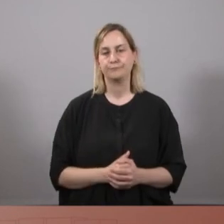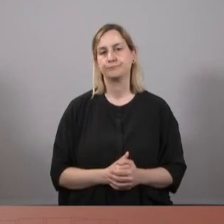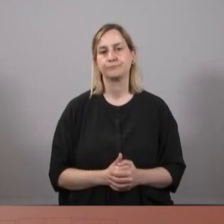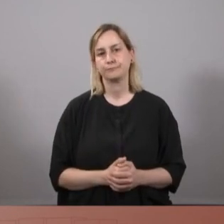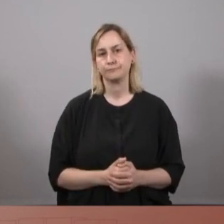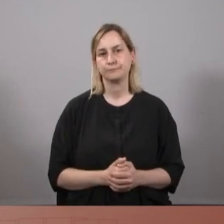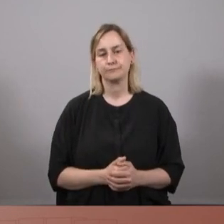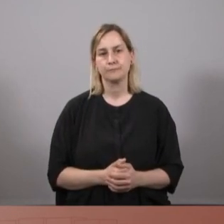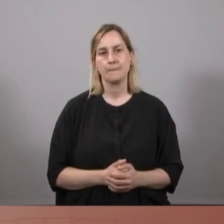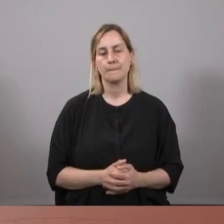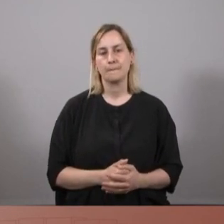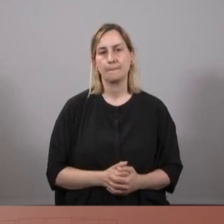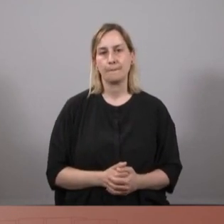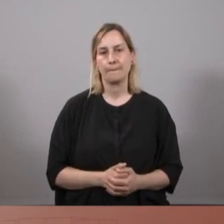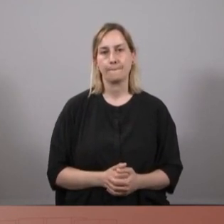Gràcies.